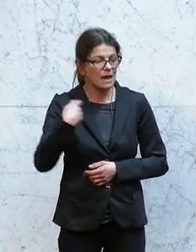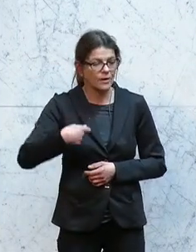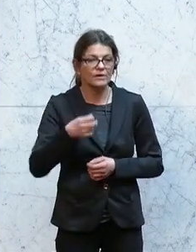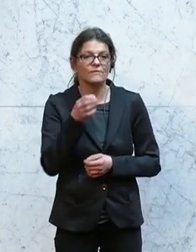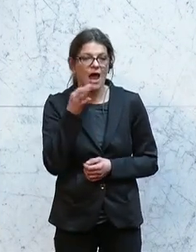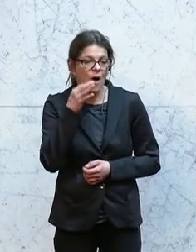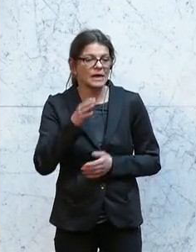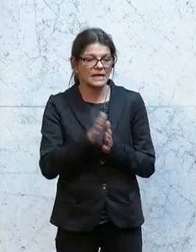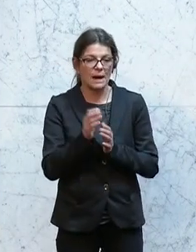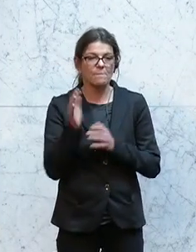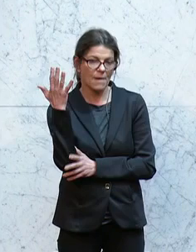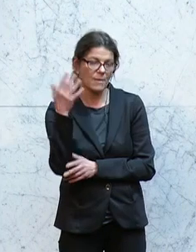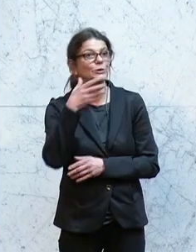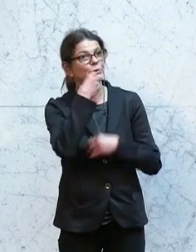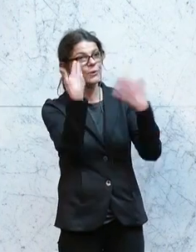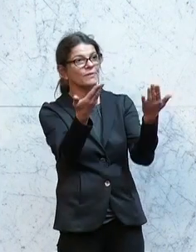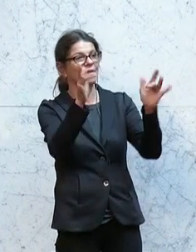Kirchbaumer. Schön, dass ihr da seid.